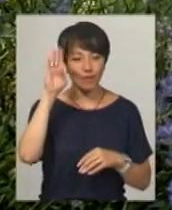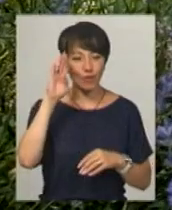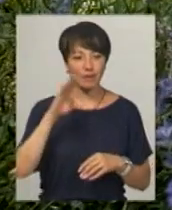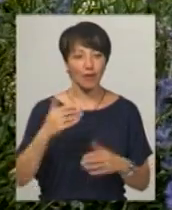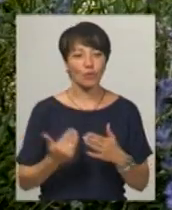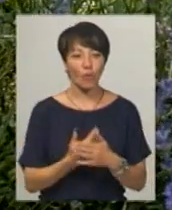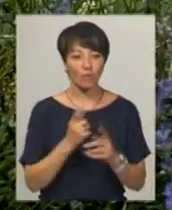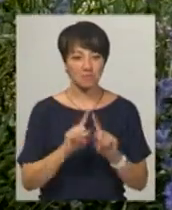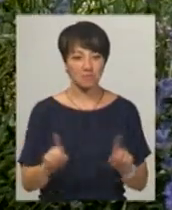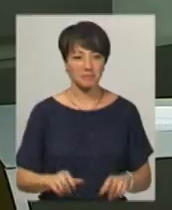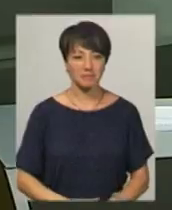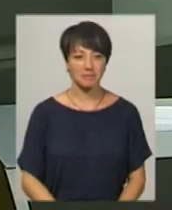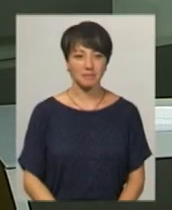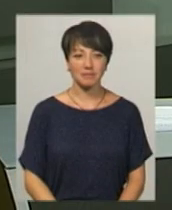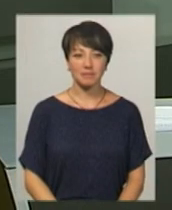Поробок, новини.